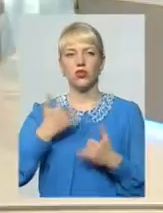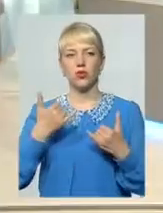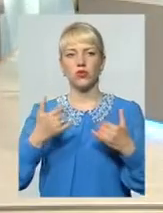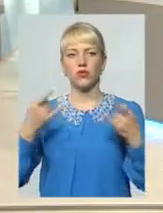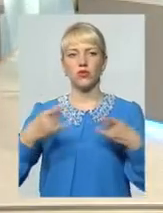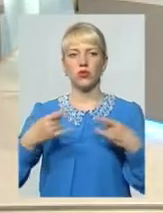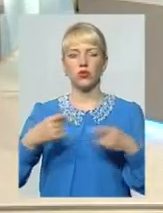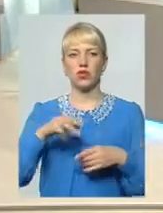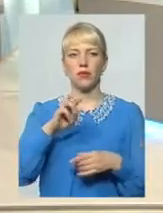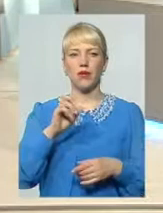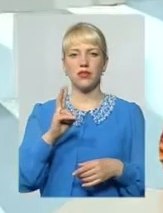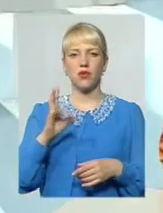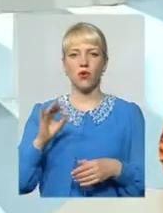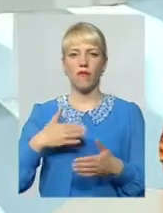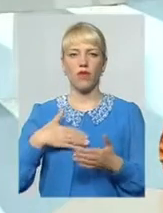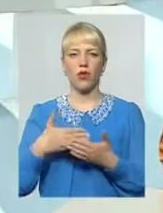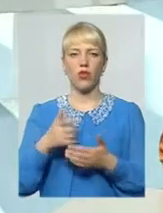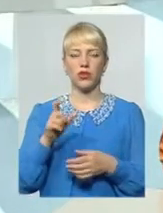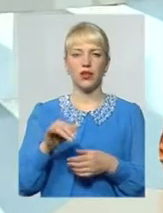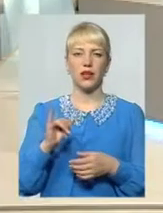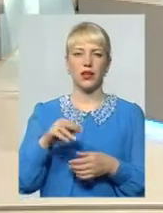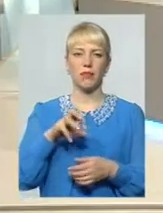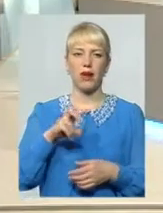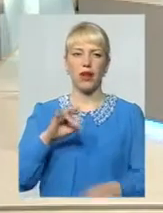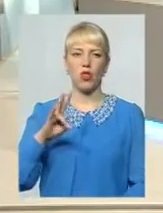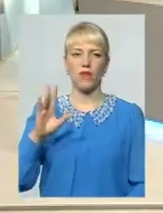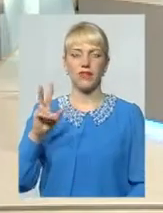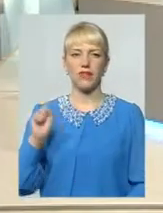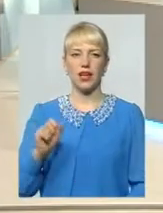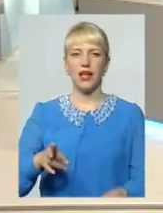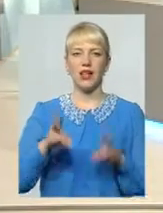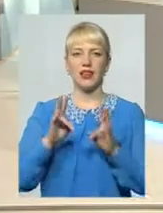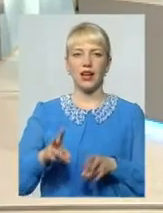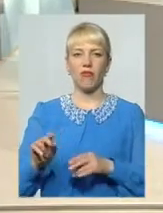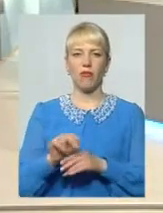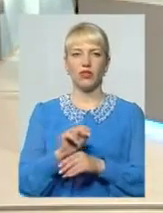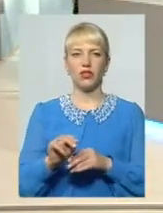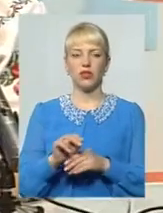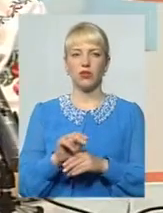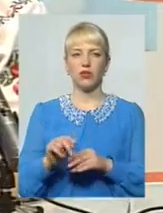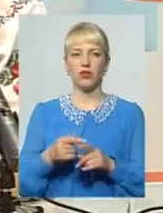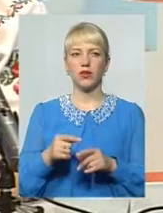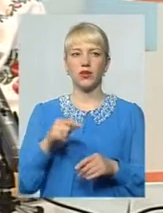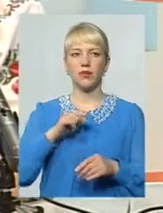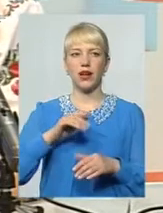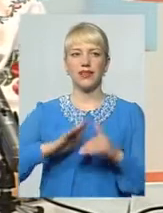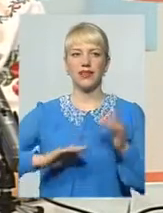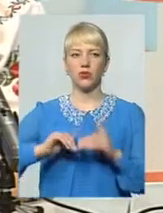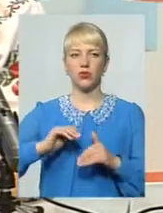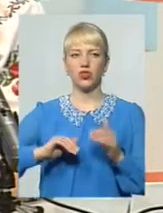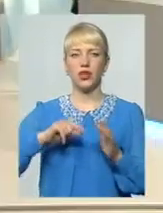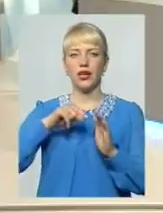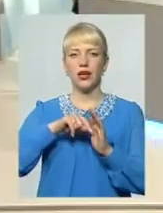студії Тетяна Баскова, волонтер та Марина Маліновська, травмотерапевт, практикуючий психолог Доброго здоров'я, шановні